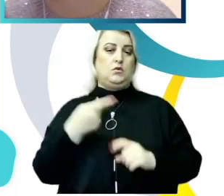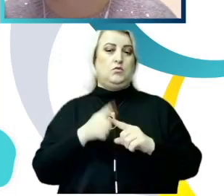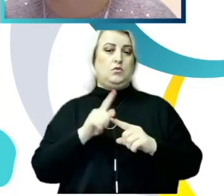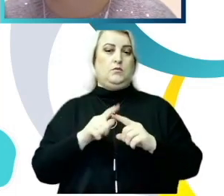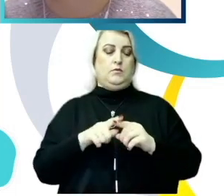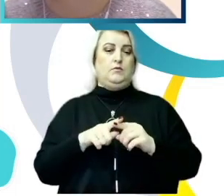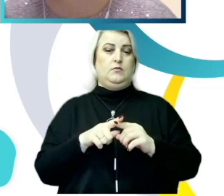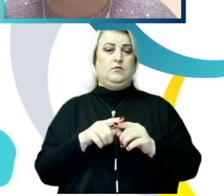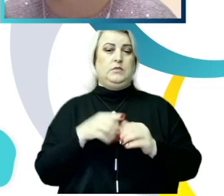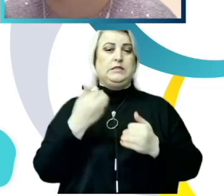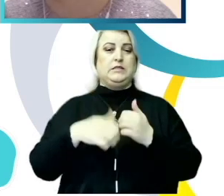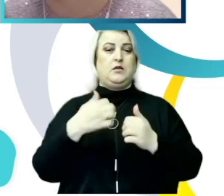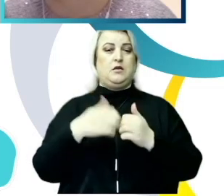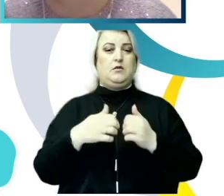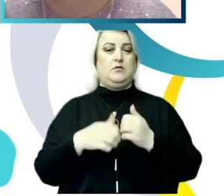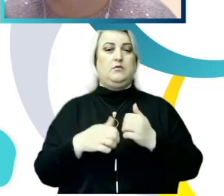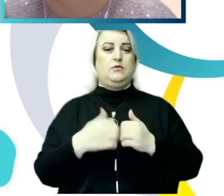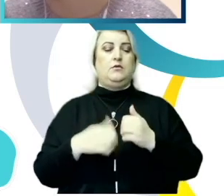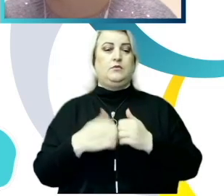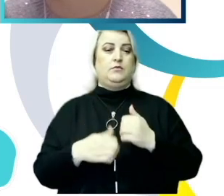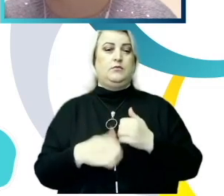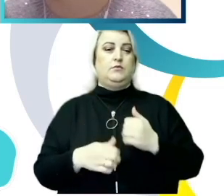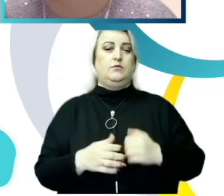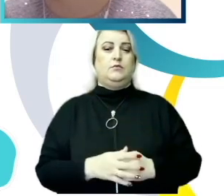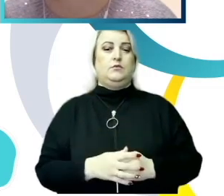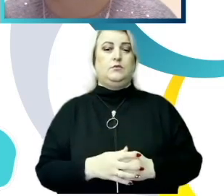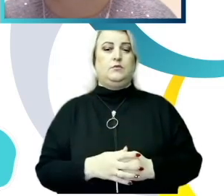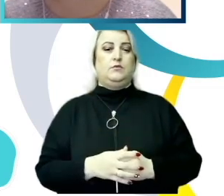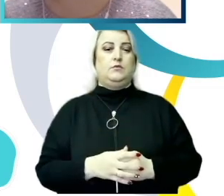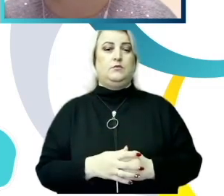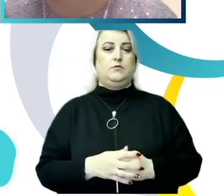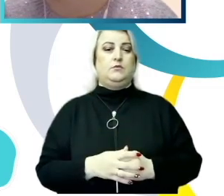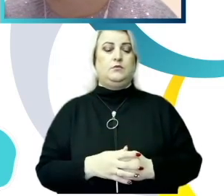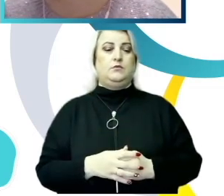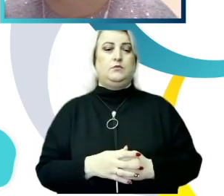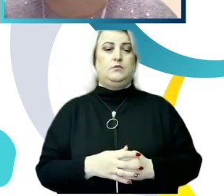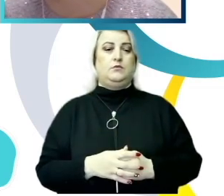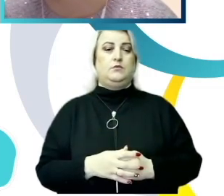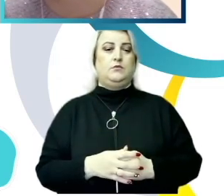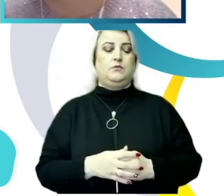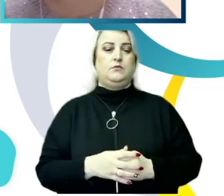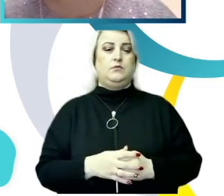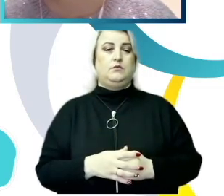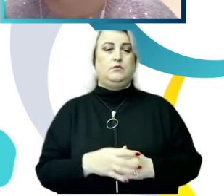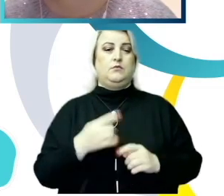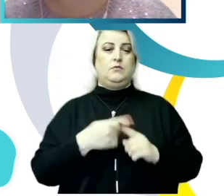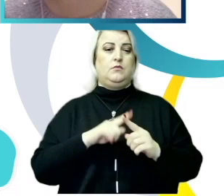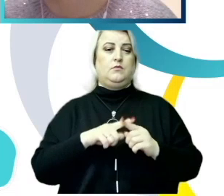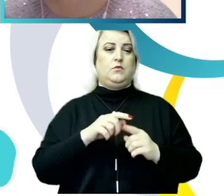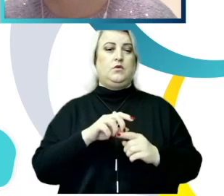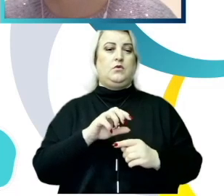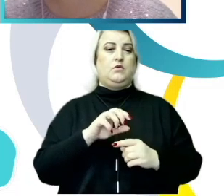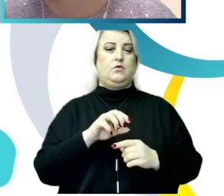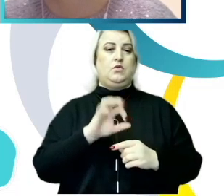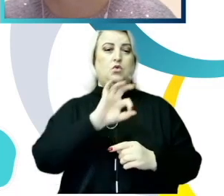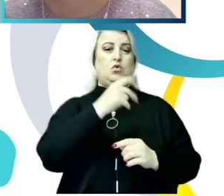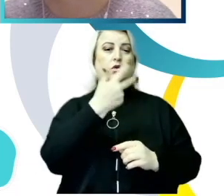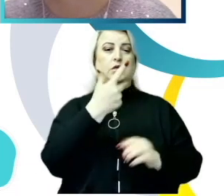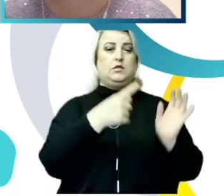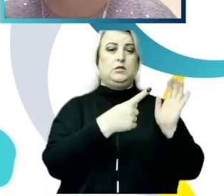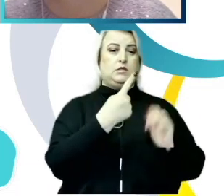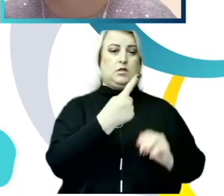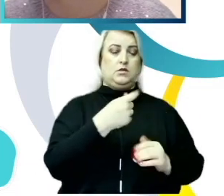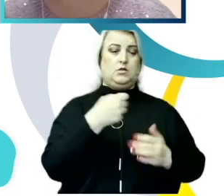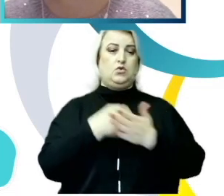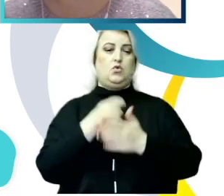subtile de hărțuire. A doilea clastere sunt formele medii, sunt tinerii a căror răspunsuri au acumulat de la 0,31 la